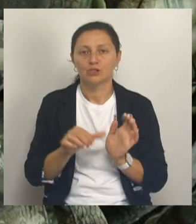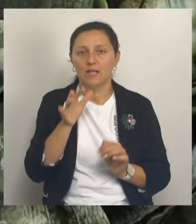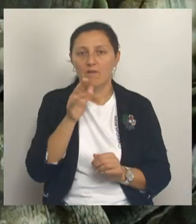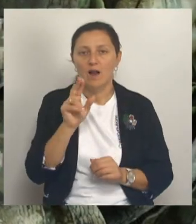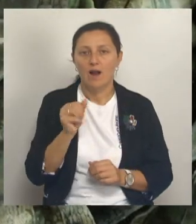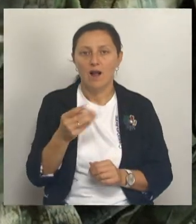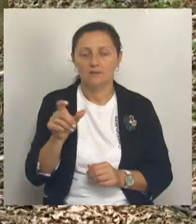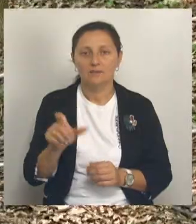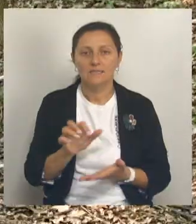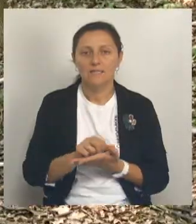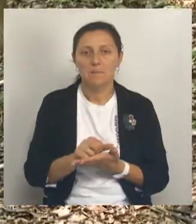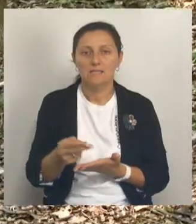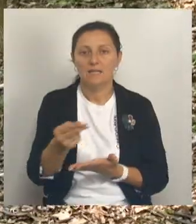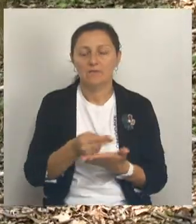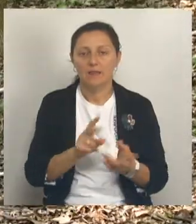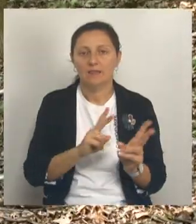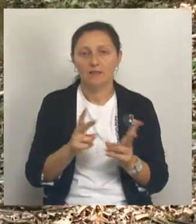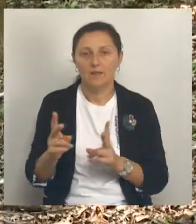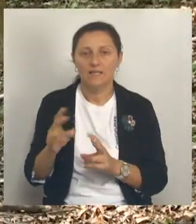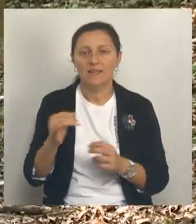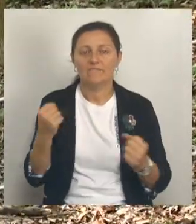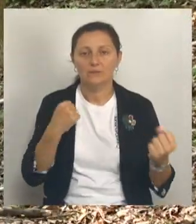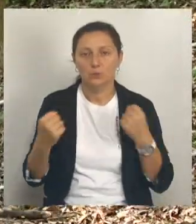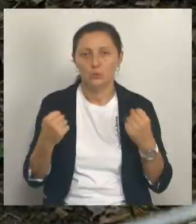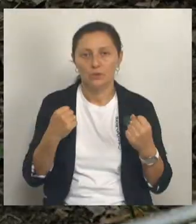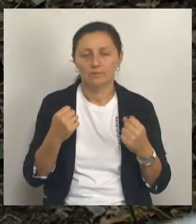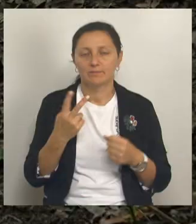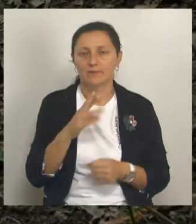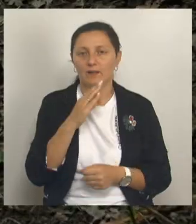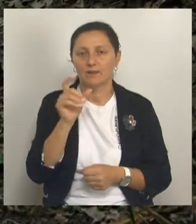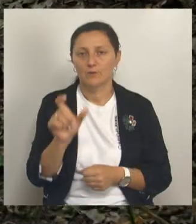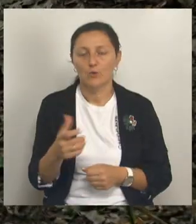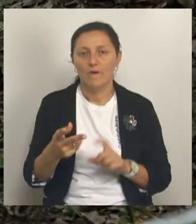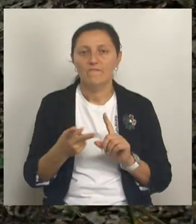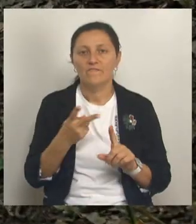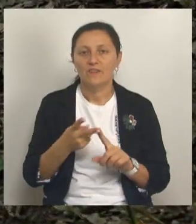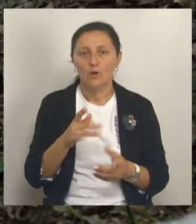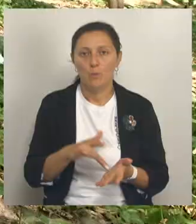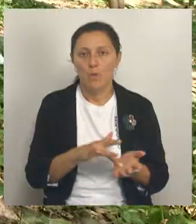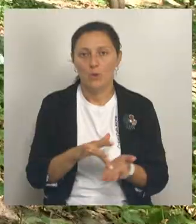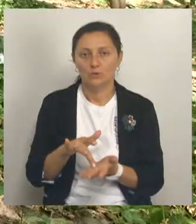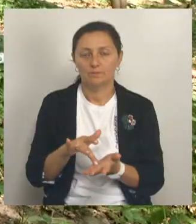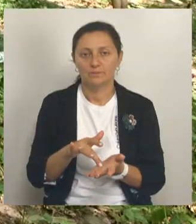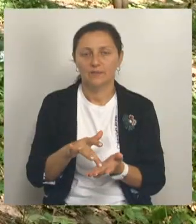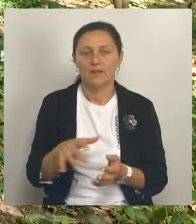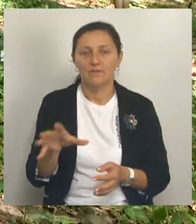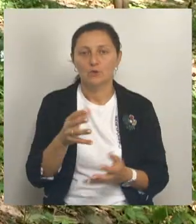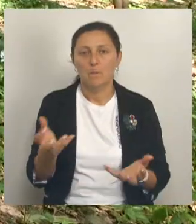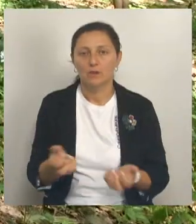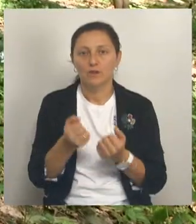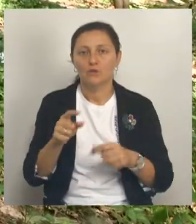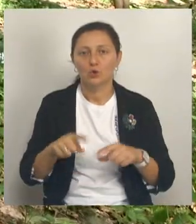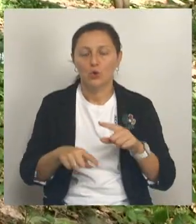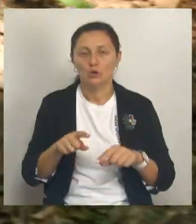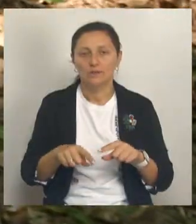Катя занимается рисованием, танцами, адаптивной физкультурой. Для нее это уже второй тур-поход. Во всем поддерживают родители.